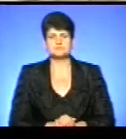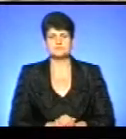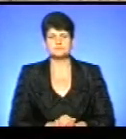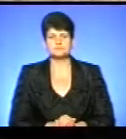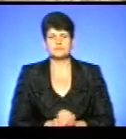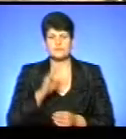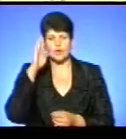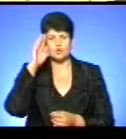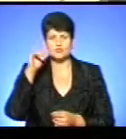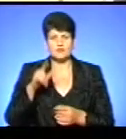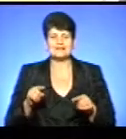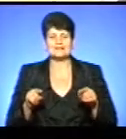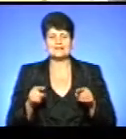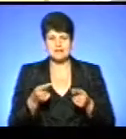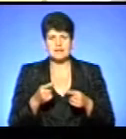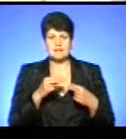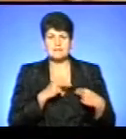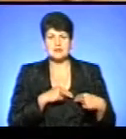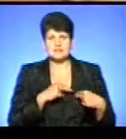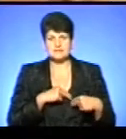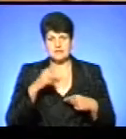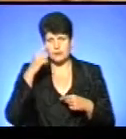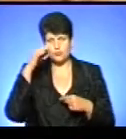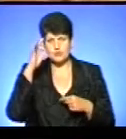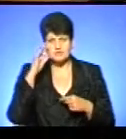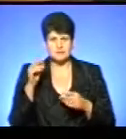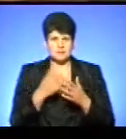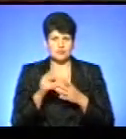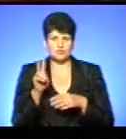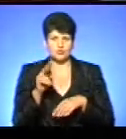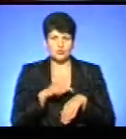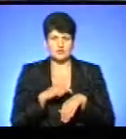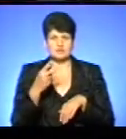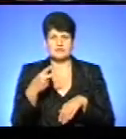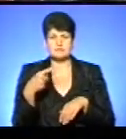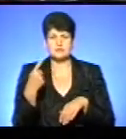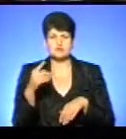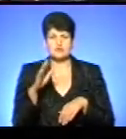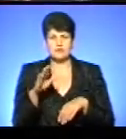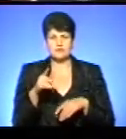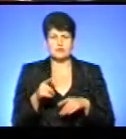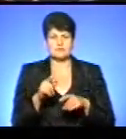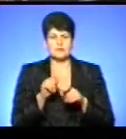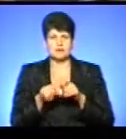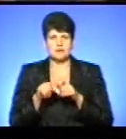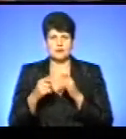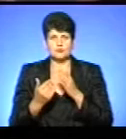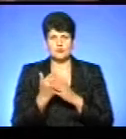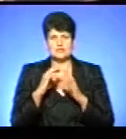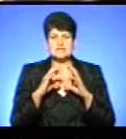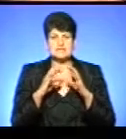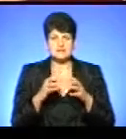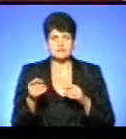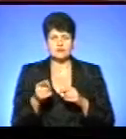Чоловіка затримали працівники патрульної поліції. Близько другої ночі, 21 вересня, вони патрулювали у районі Нового світу у